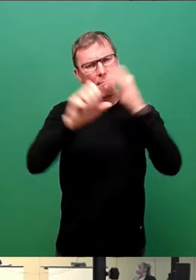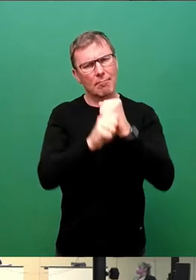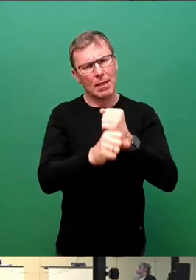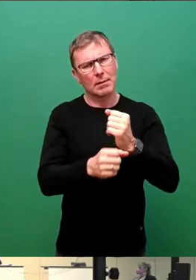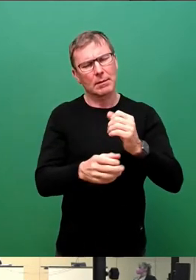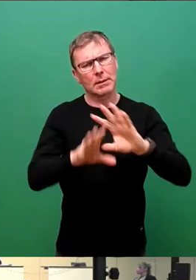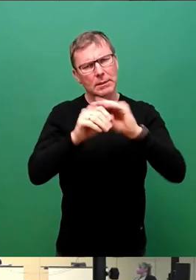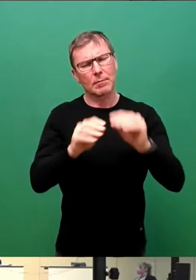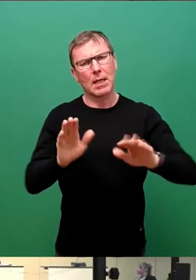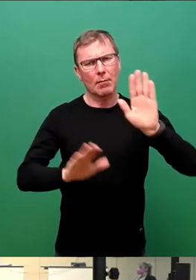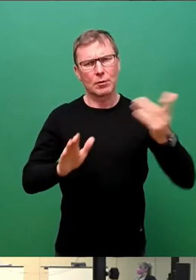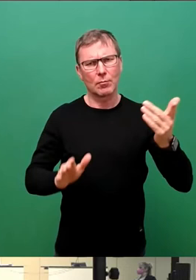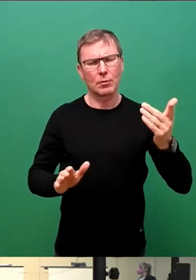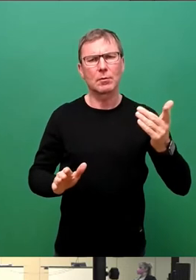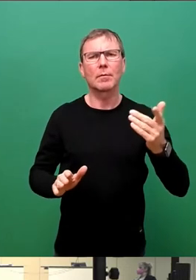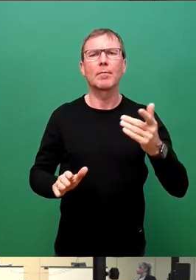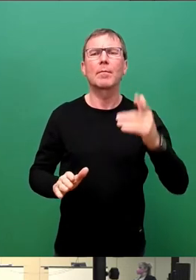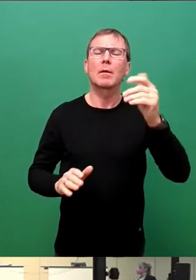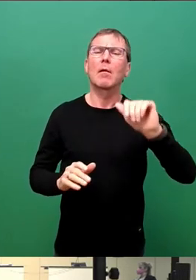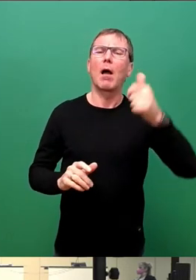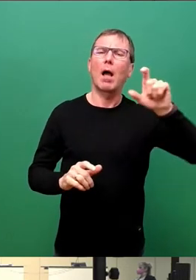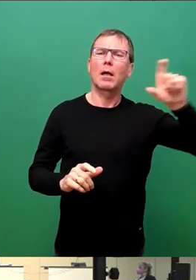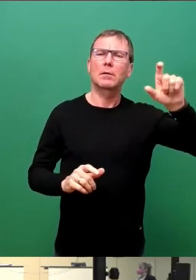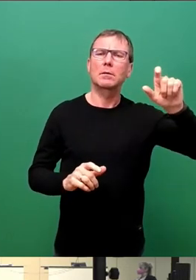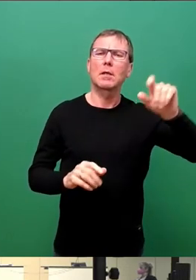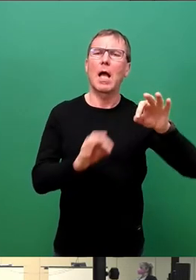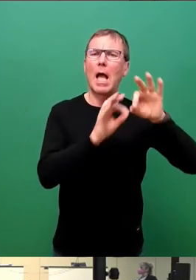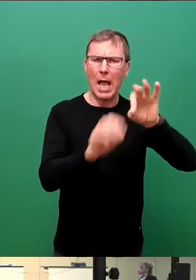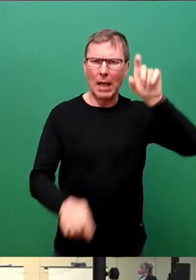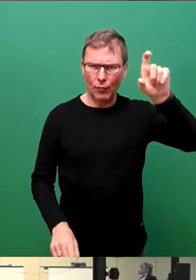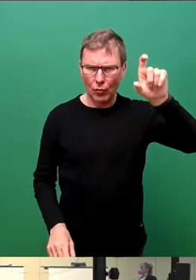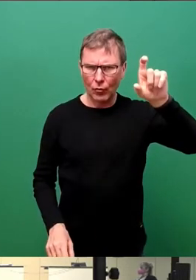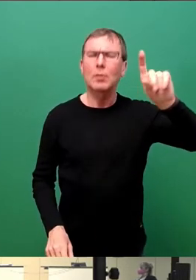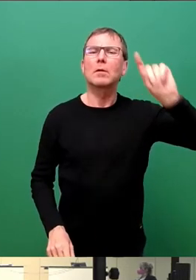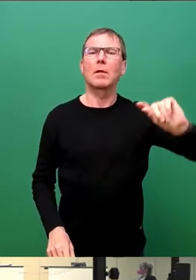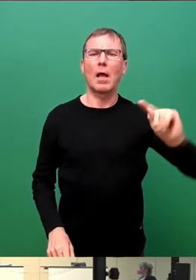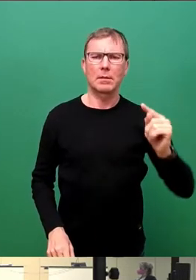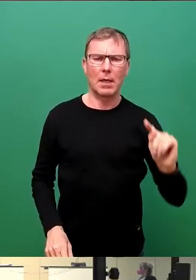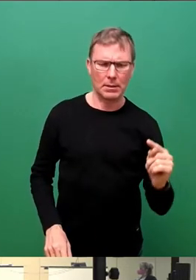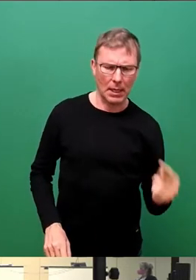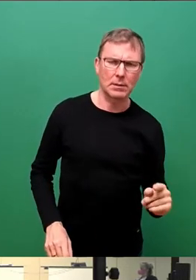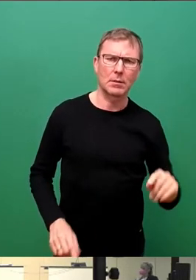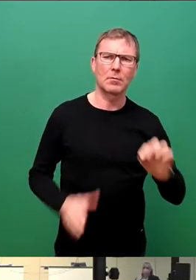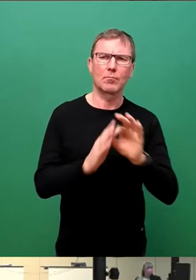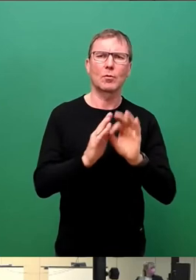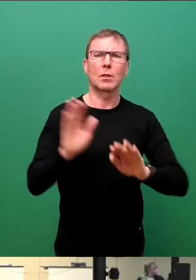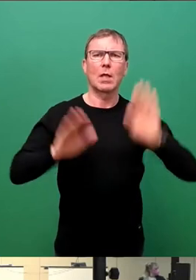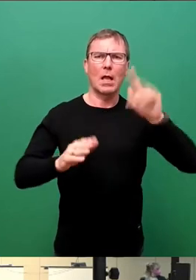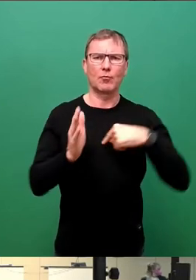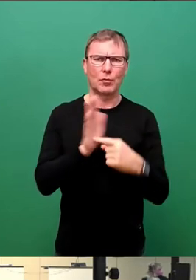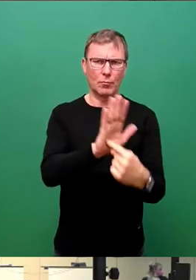in einem Komplex die Präambel mache und dann immer jeden Einzelpunkt zur Abstimmung stelle,